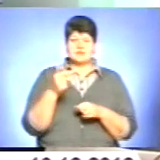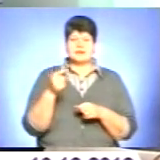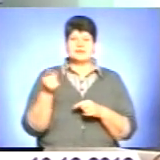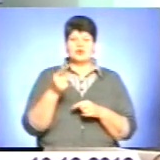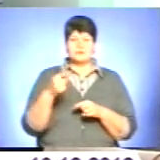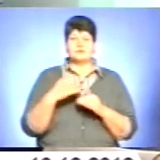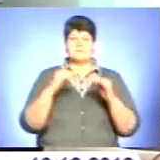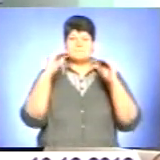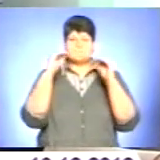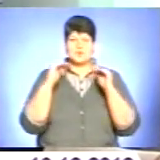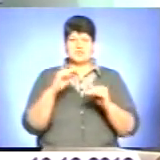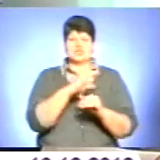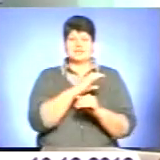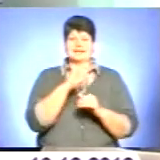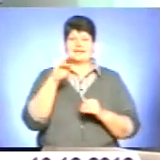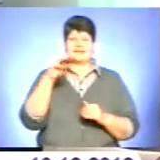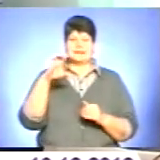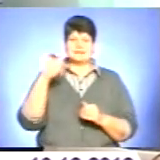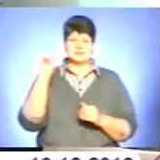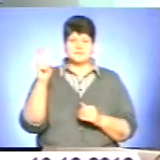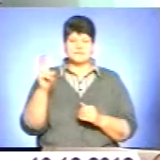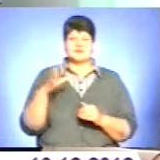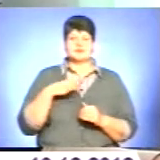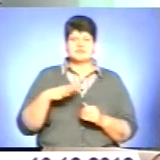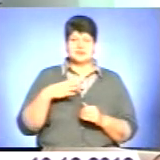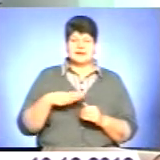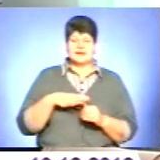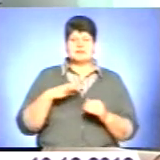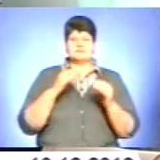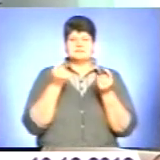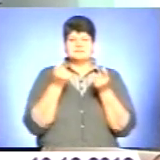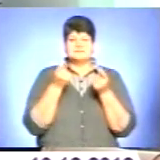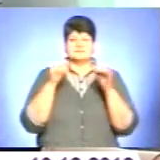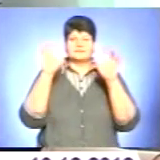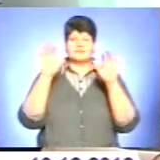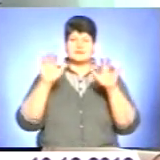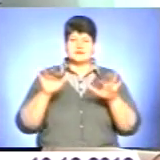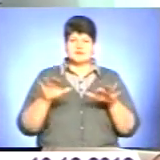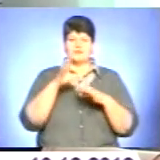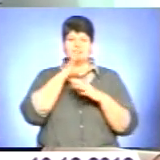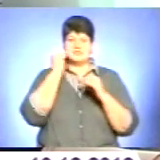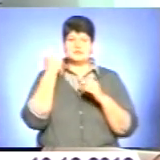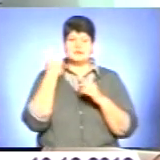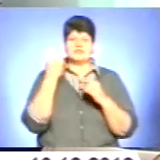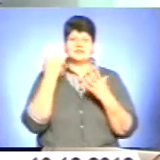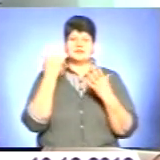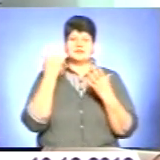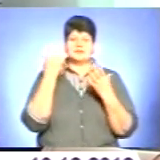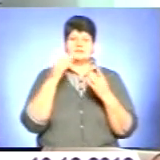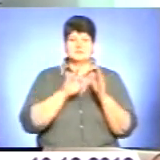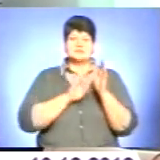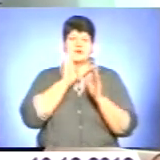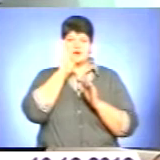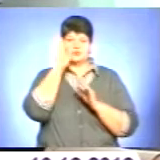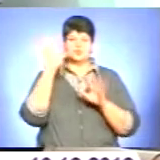полі понижного атмосферного тиску. Очікується місцями невеликий сніг, вночі та в першій половині дня туман, складні